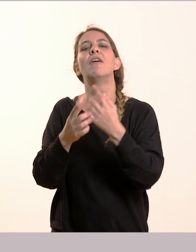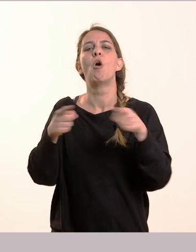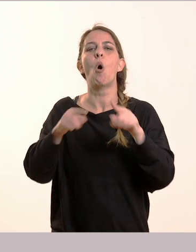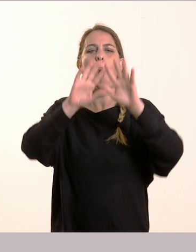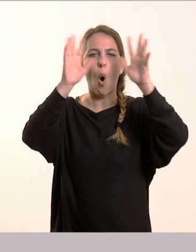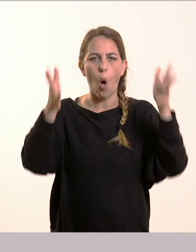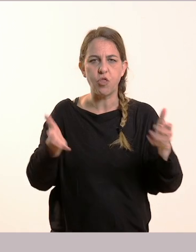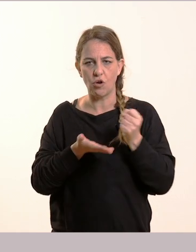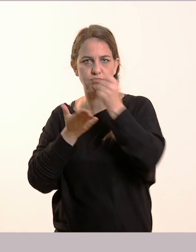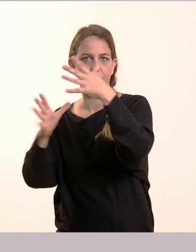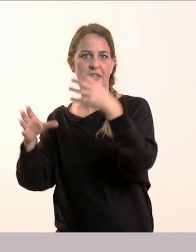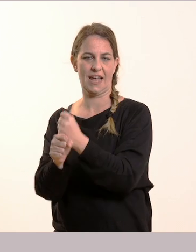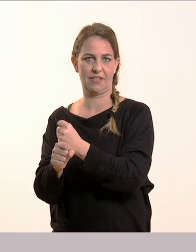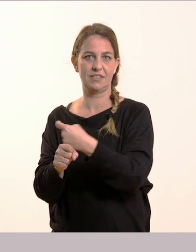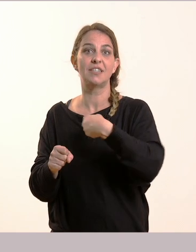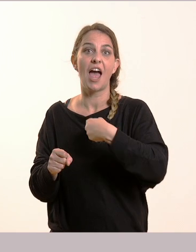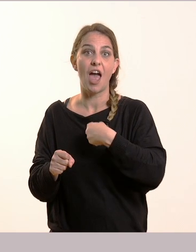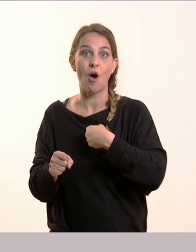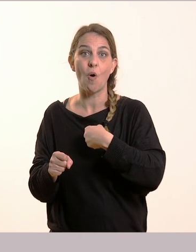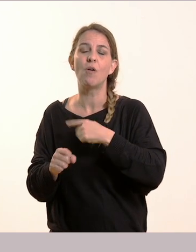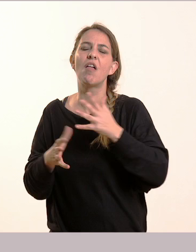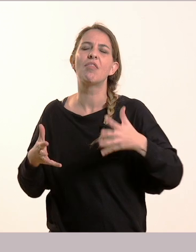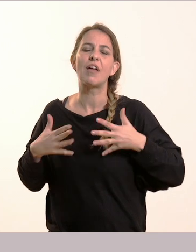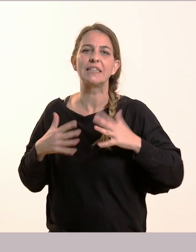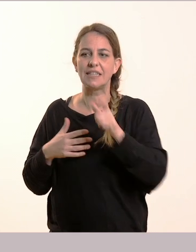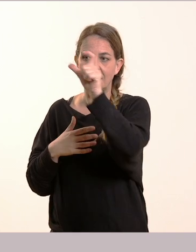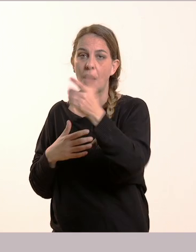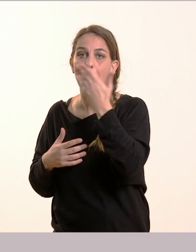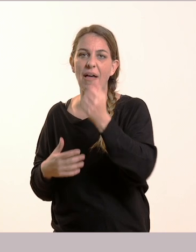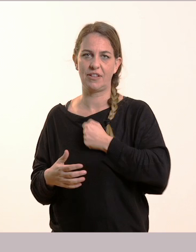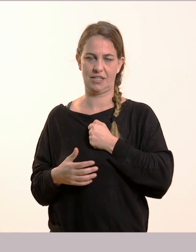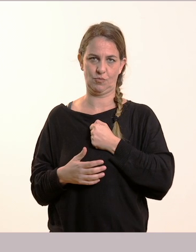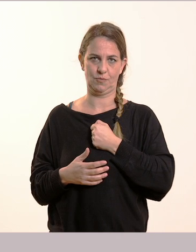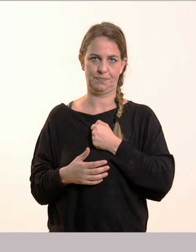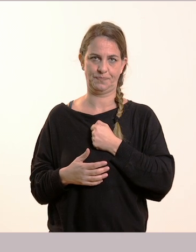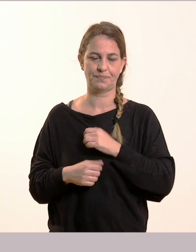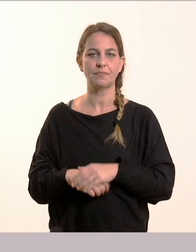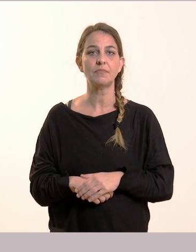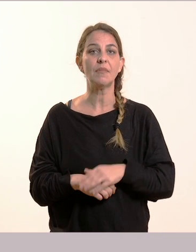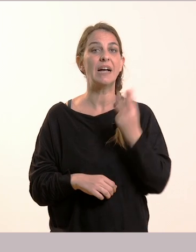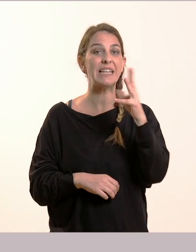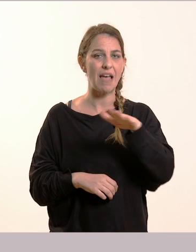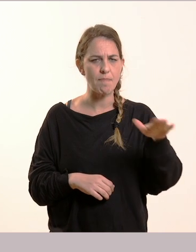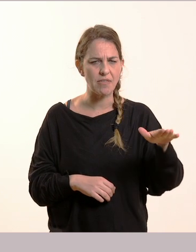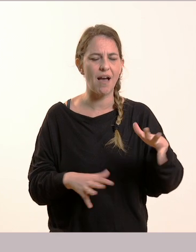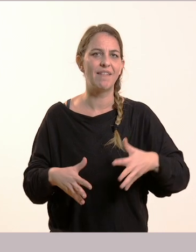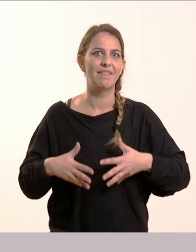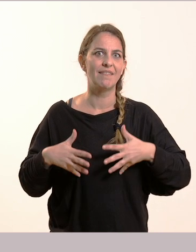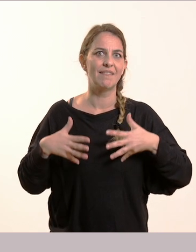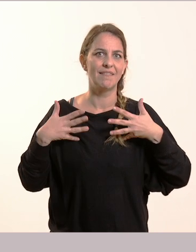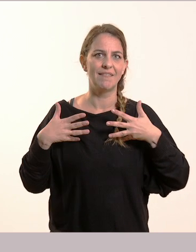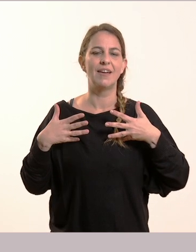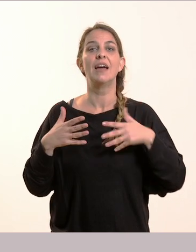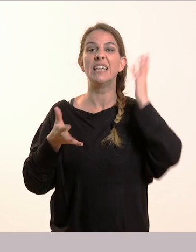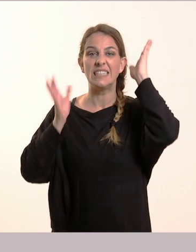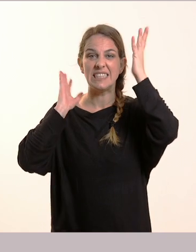δάσκαλος φανερά συγκινημένος. Ο ενθουσιασμός των τριών παιδιών ήταν απερίγραπτος. Ο μπαμπάς και η μαμά του Σέργιου δάκρυσαν από χαρά.